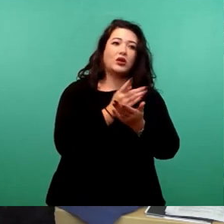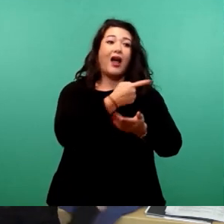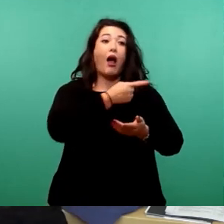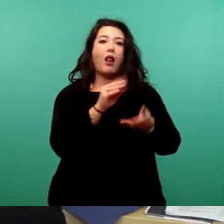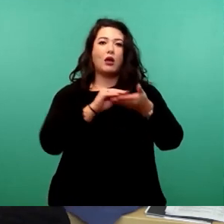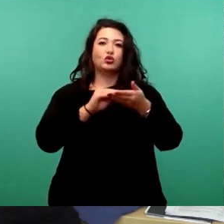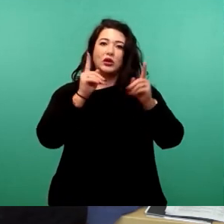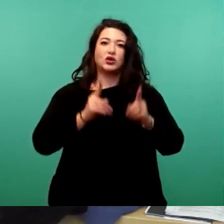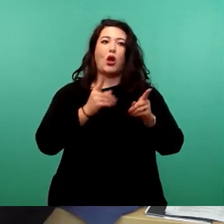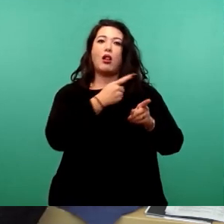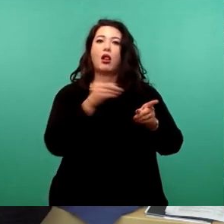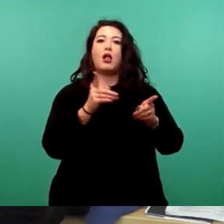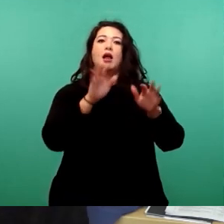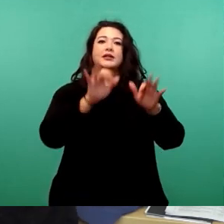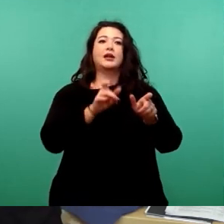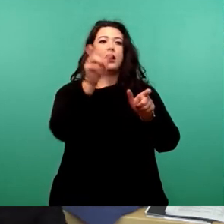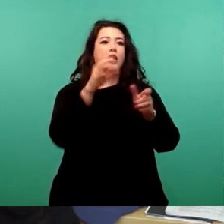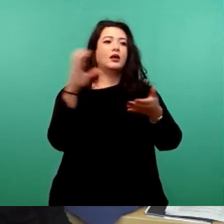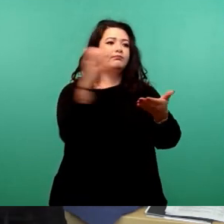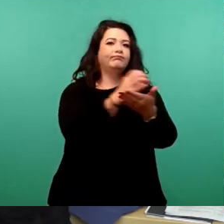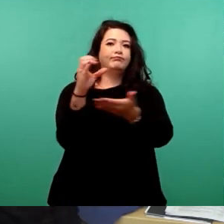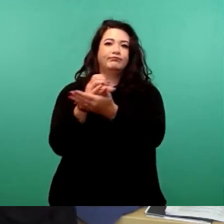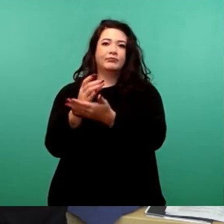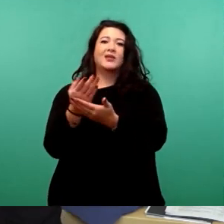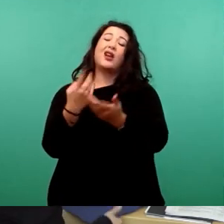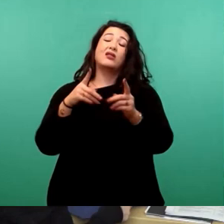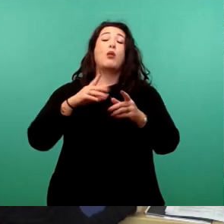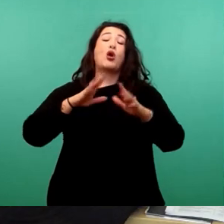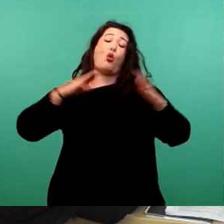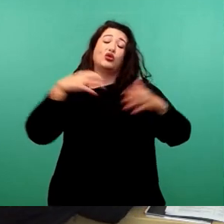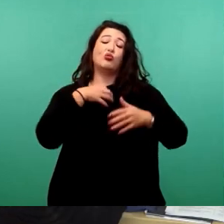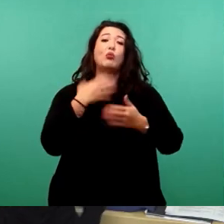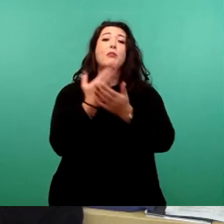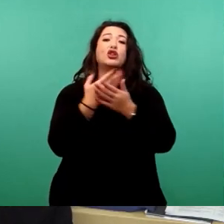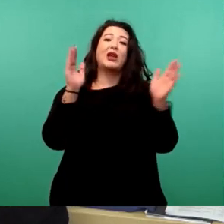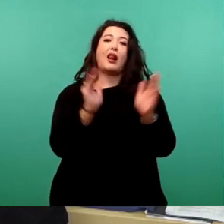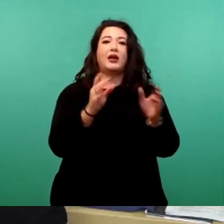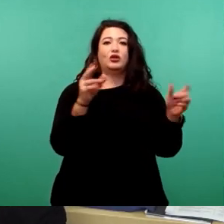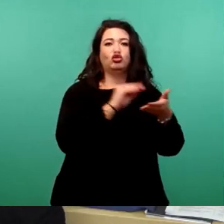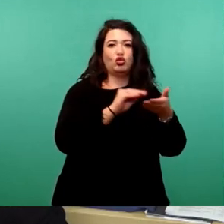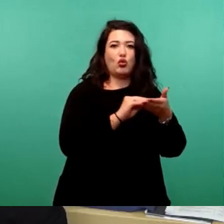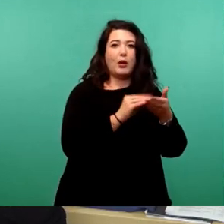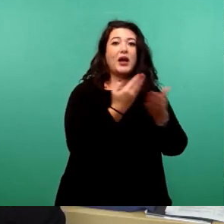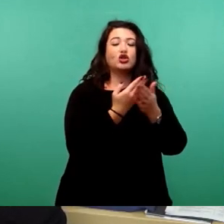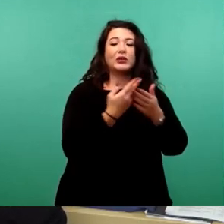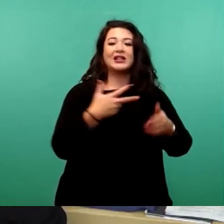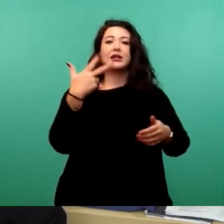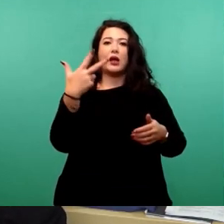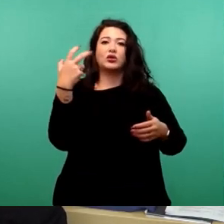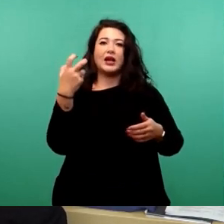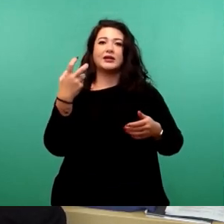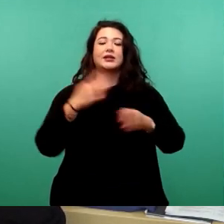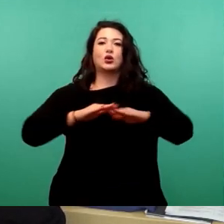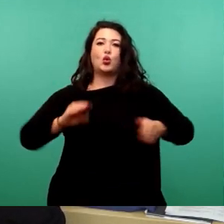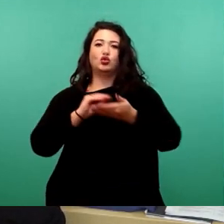insbesondere bei den kleineren Schulen ein Problem. Bestes Beispiel ist die jetzt zur Eröffnung anstehende 33. Grundschule, schickes